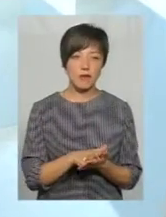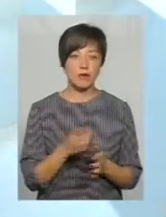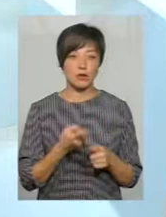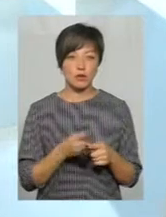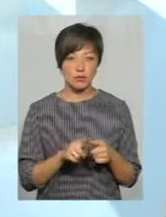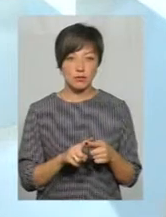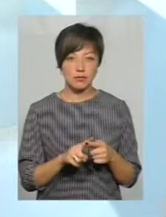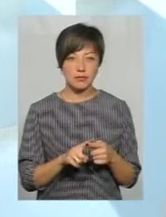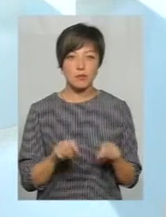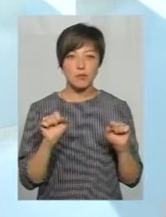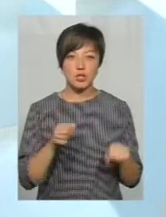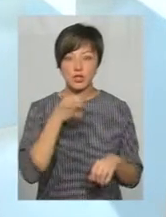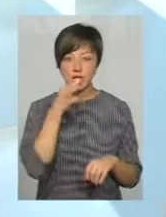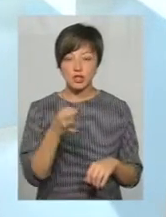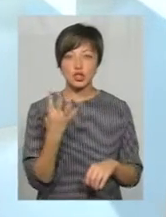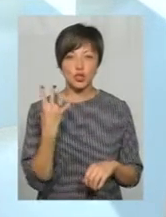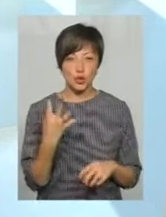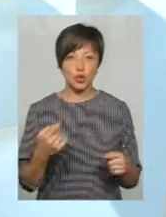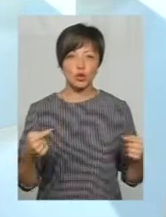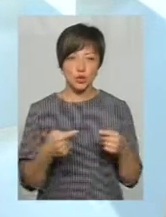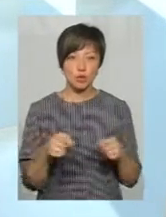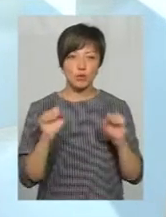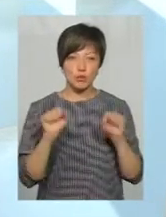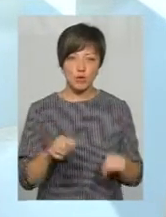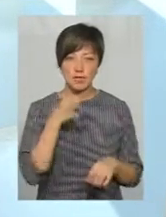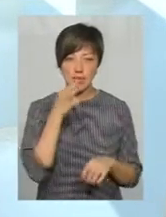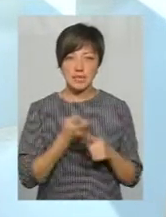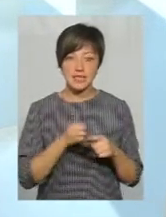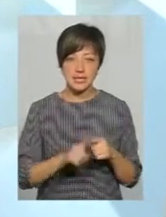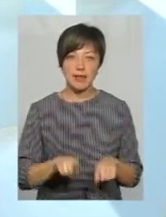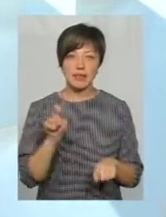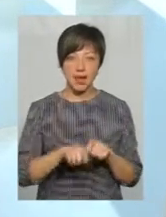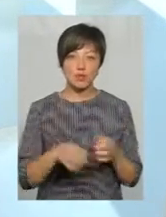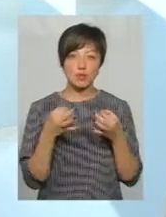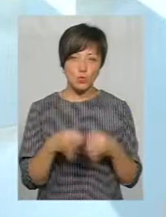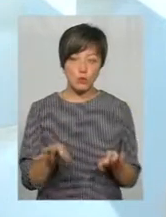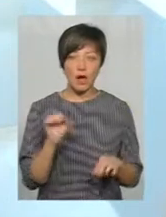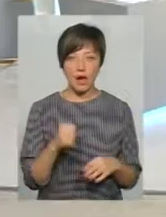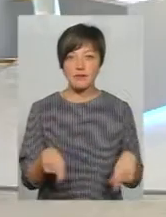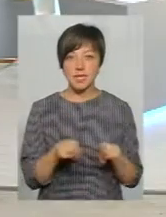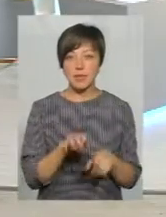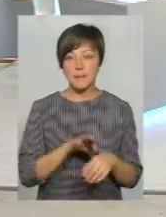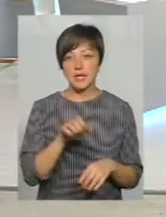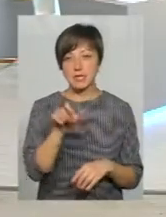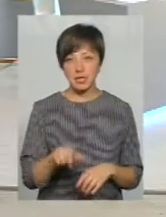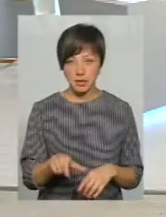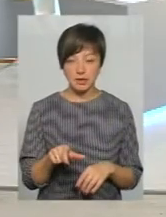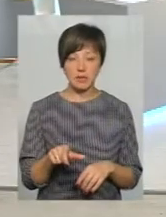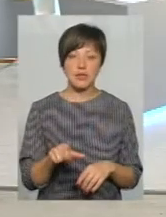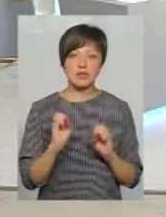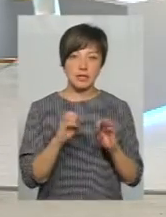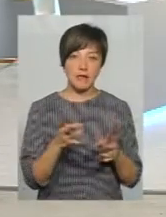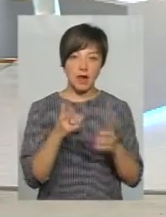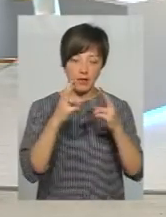можна сказати, що в чотирьох точно ми можемо сказати, що цей тест доступний. А все ж таки пацієнтка, здасть ще раз